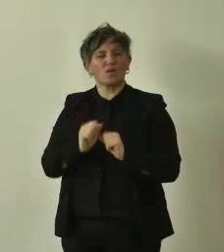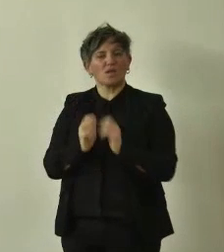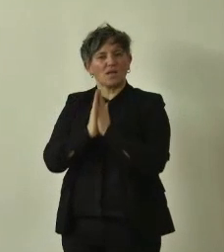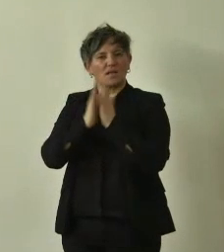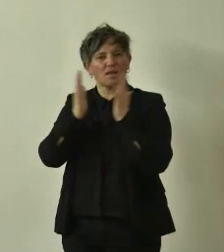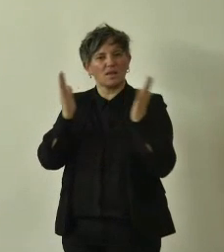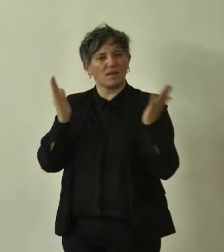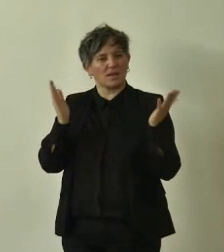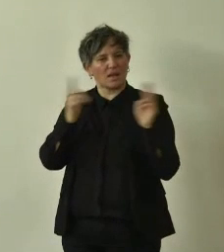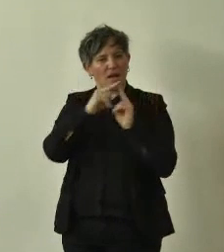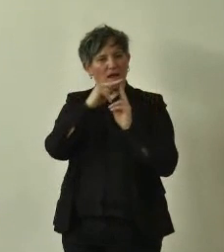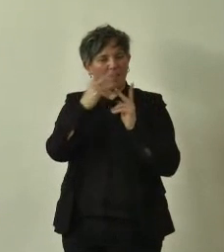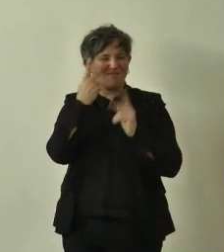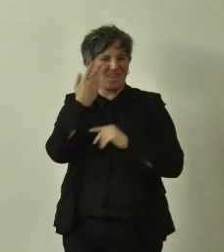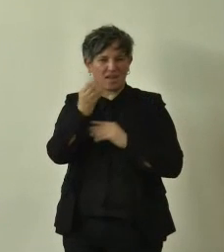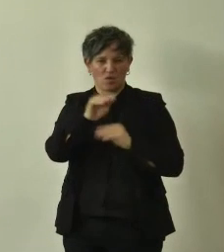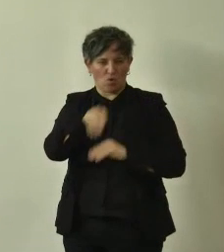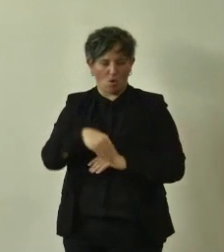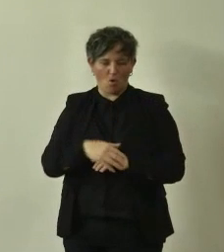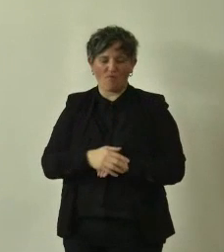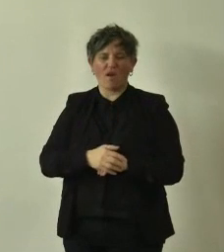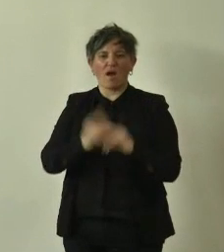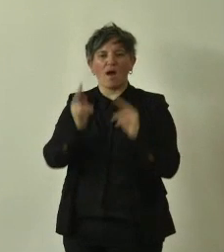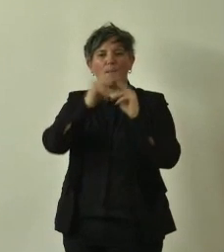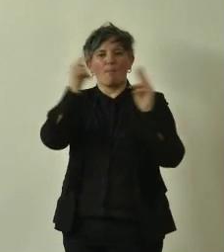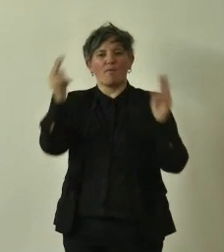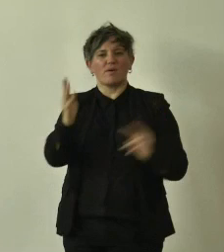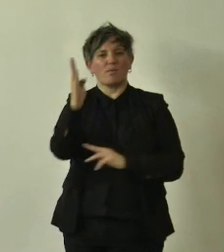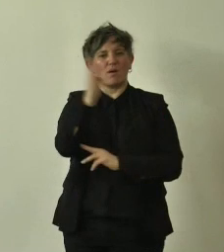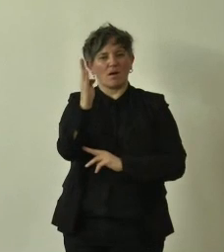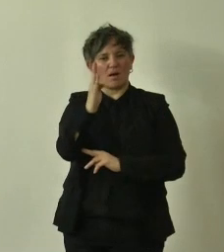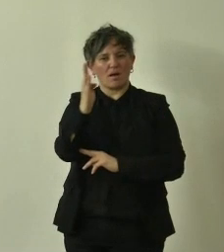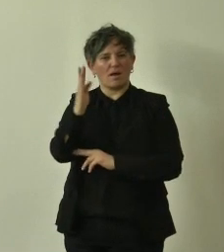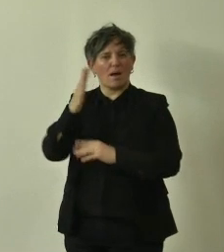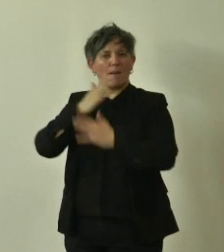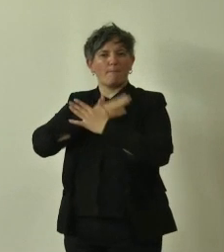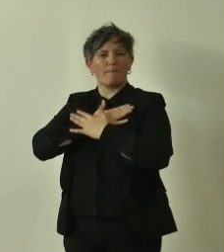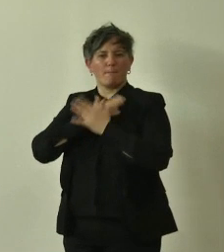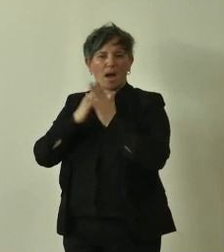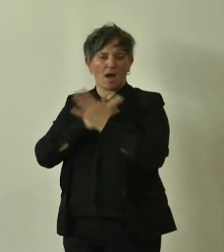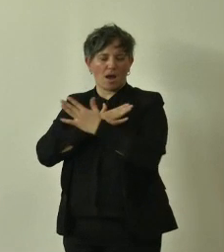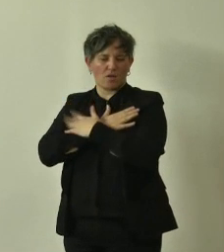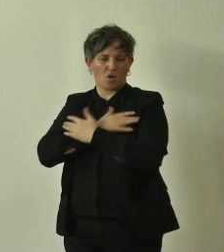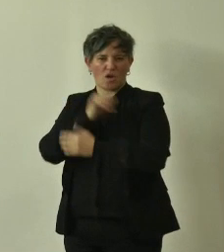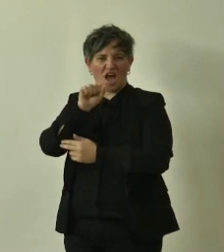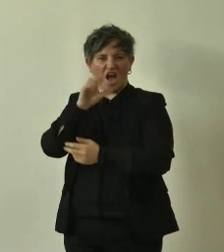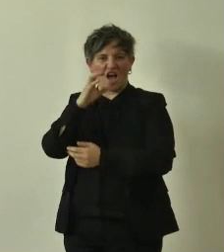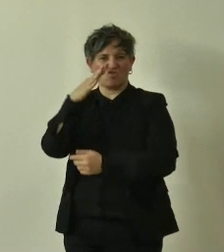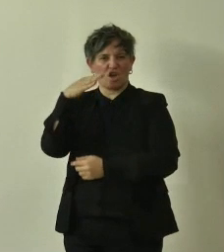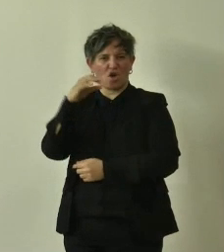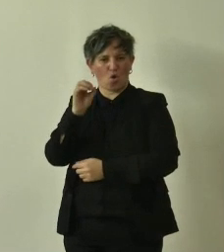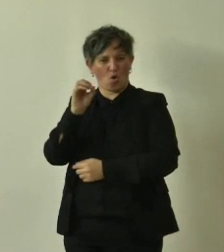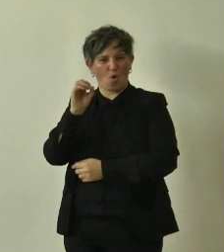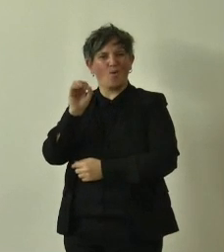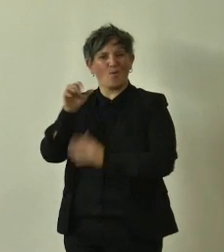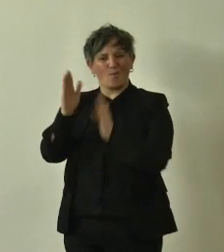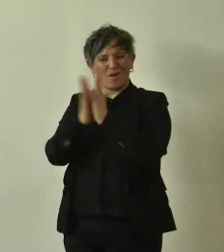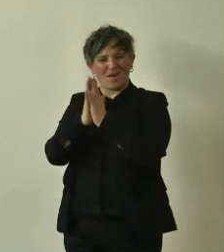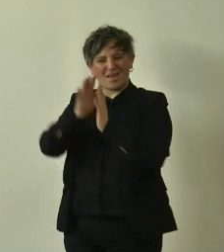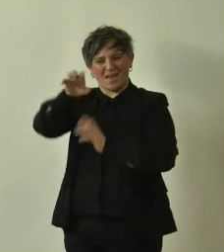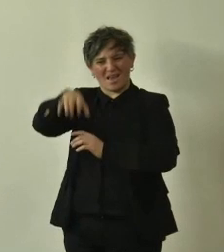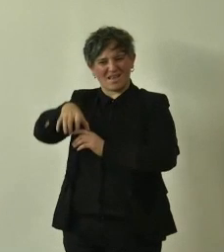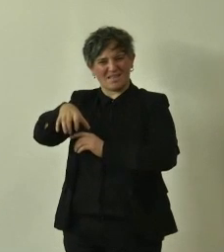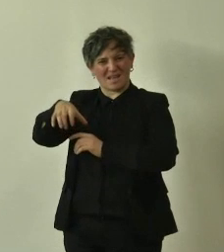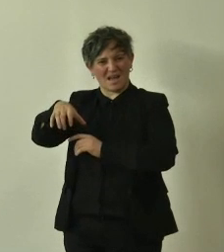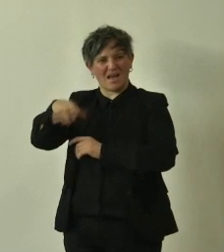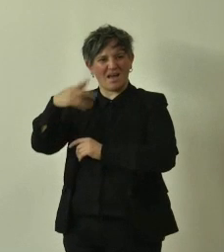in provincia di Bologna l'acero di Madonna dell'acero del santuario di Madonna dell'acero che credo per